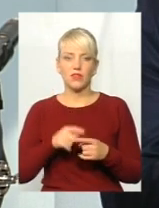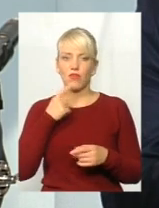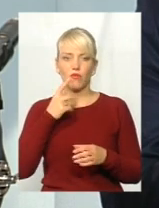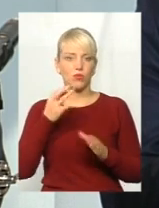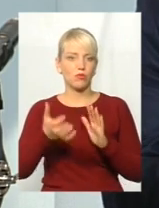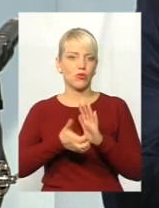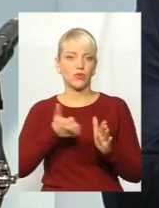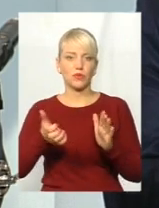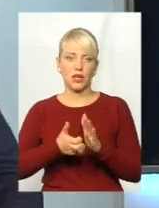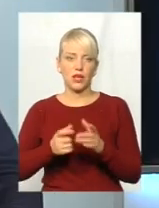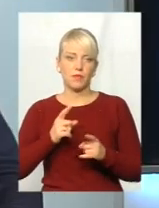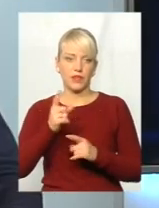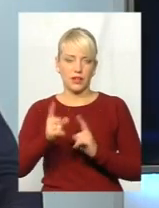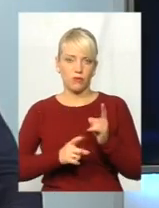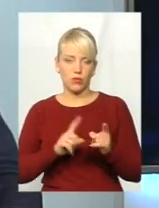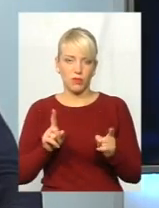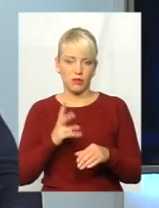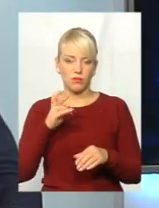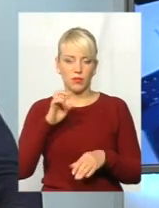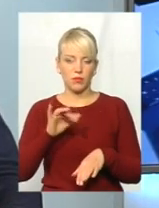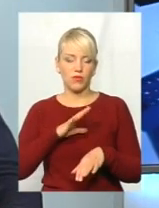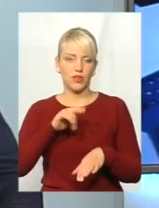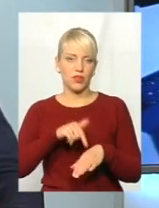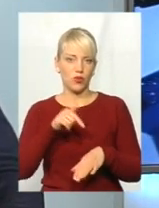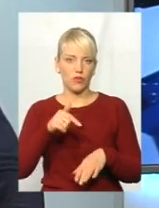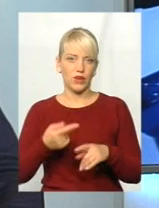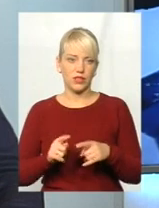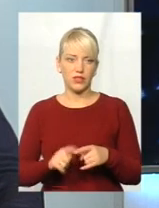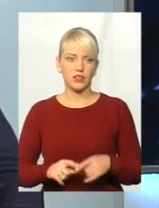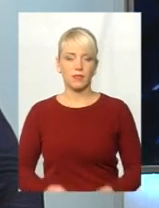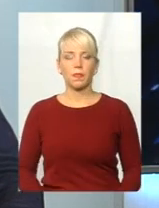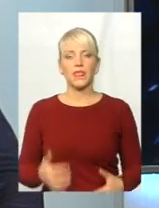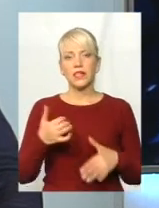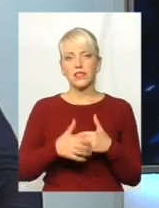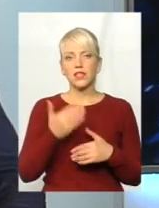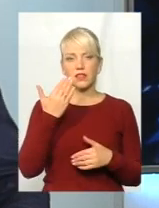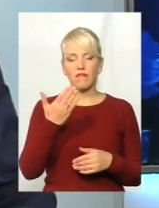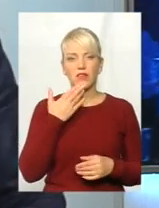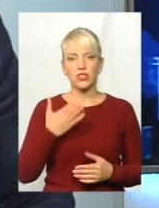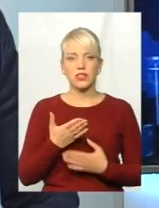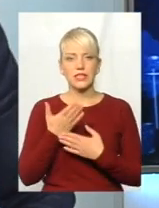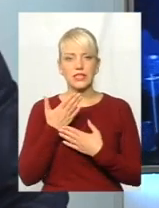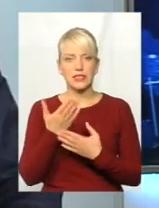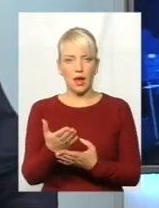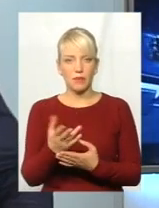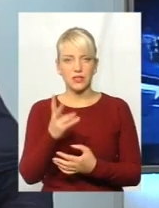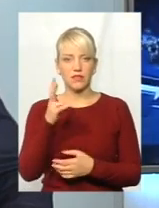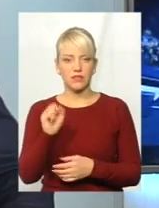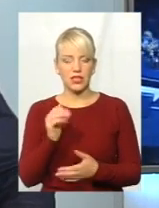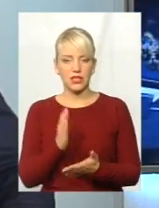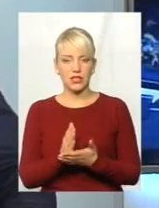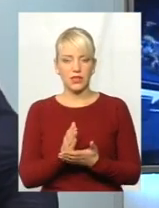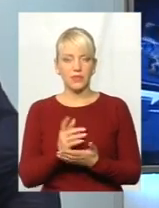органів, які мали би реагувати належним чином на це. Серед ваших запитів на цій сесії є запит